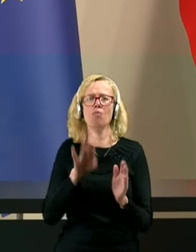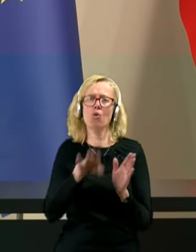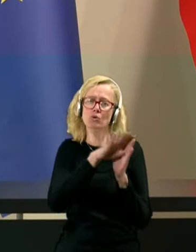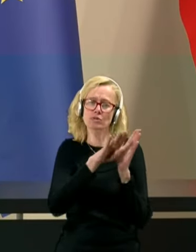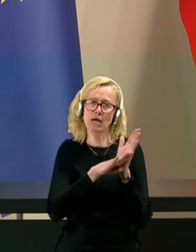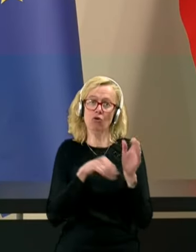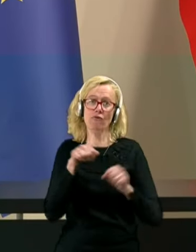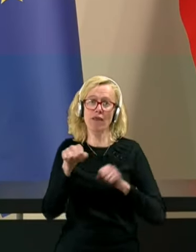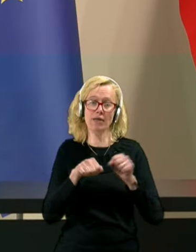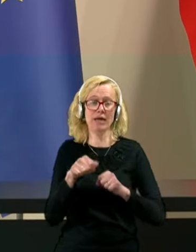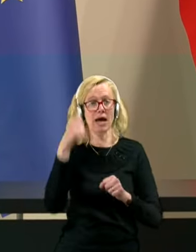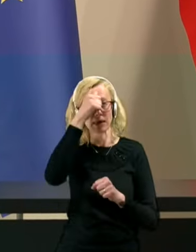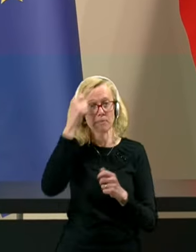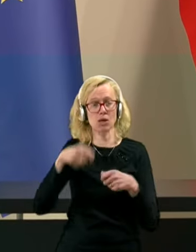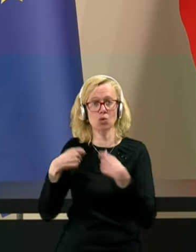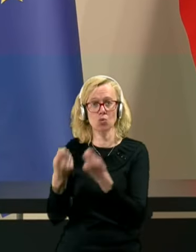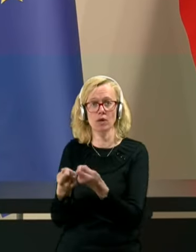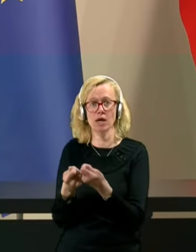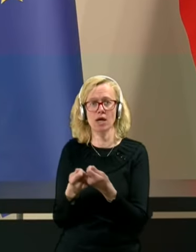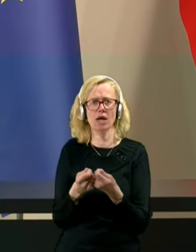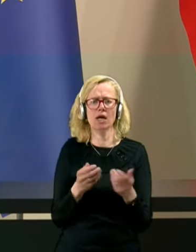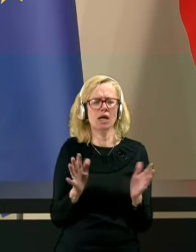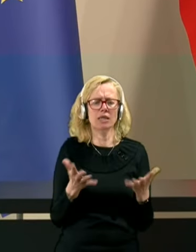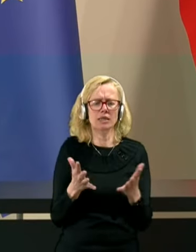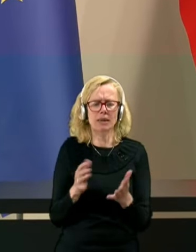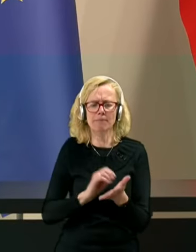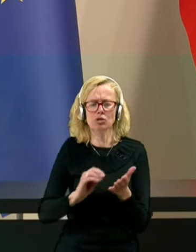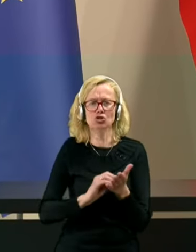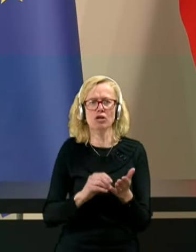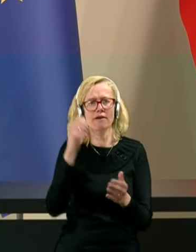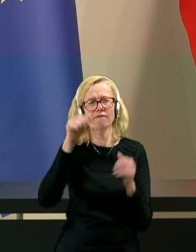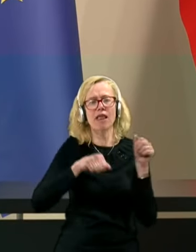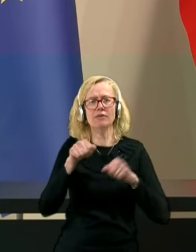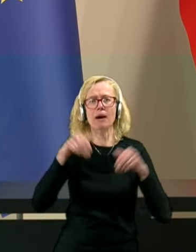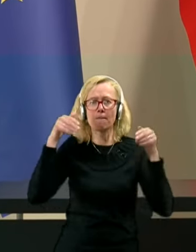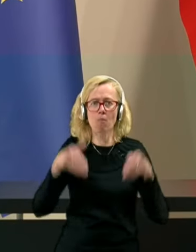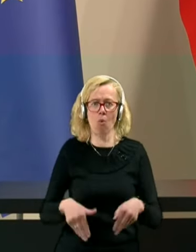vlada imenuje, nikjer ne piše, da vlada mora imenovati.